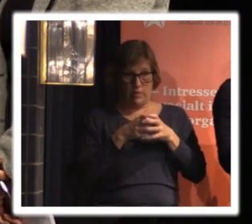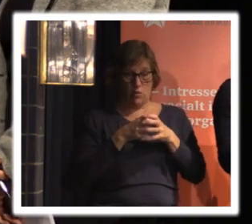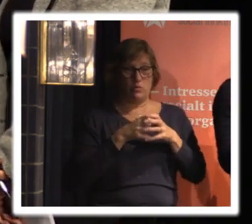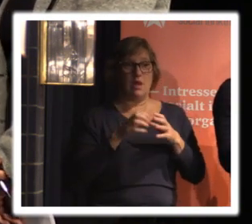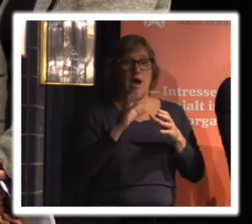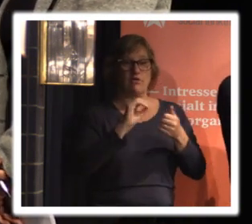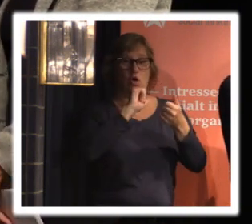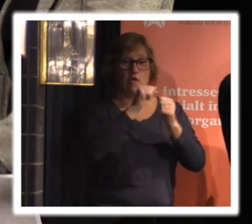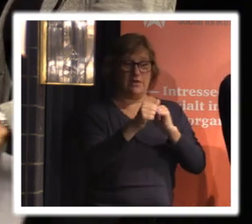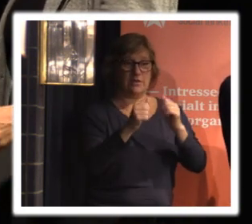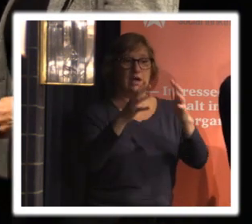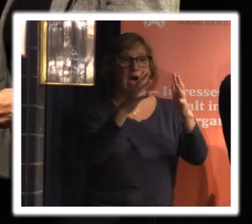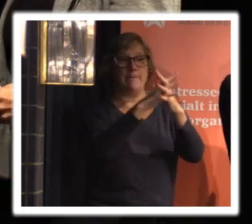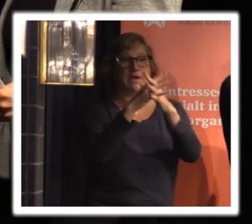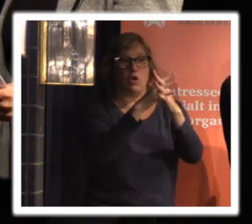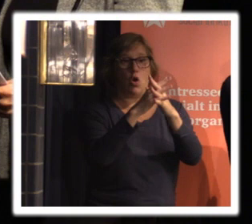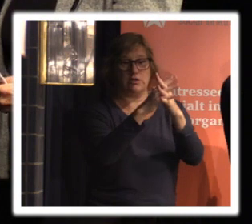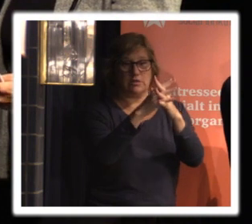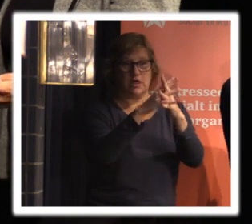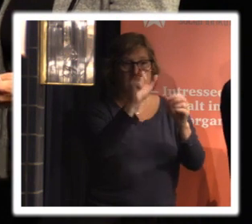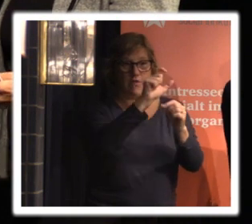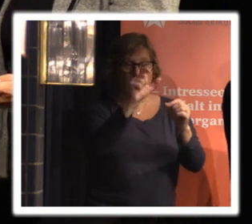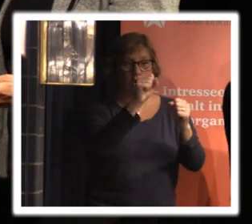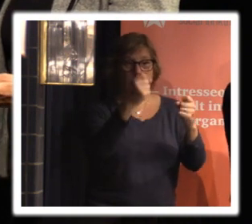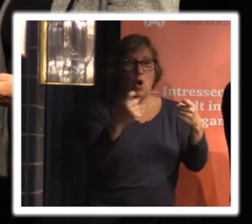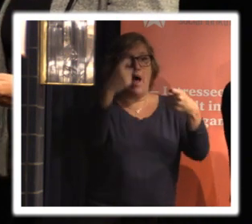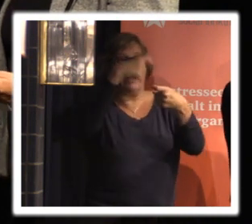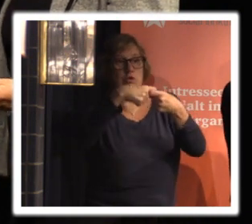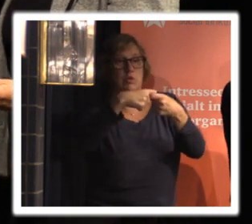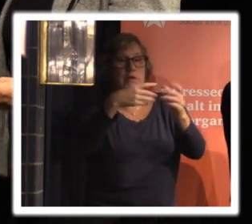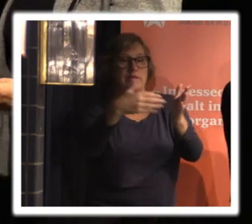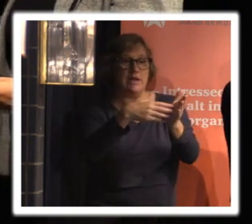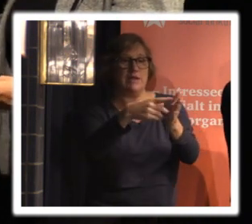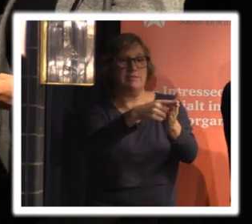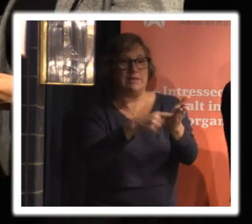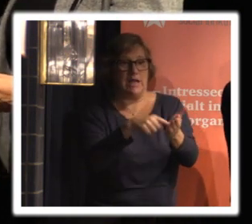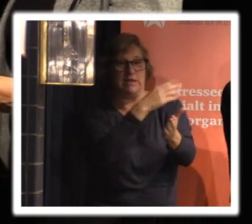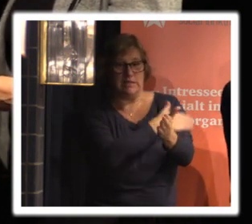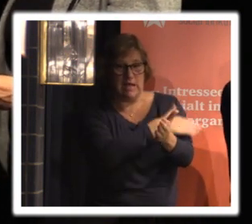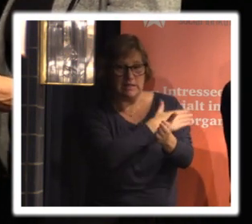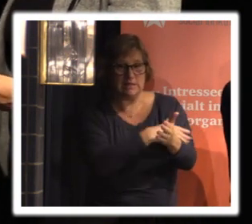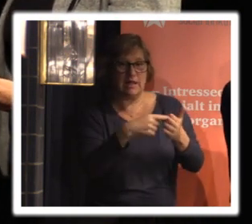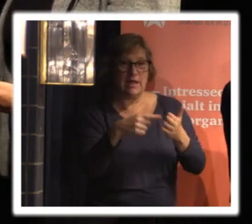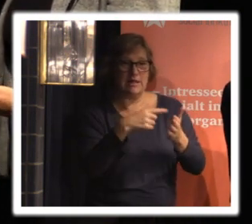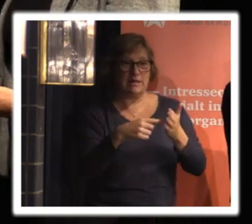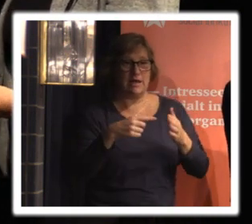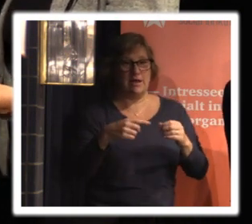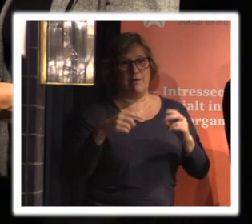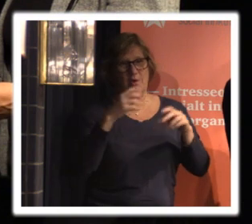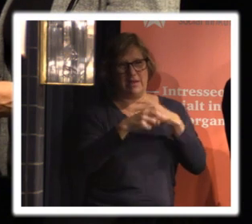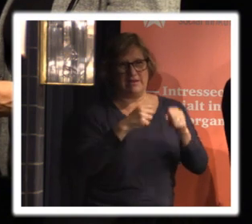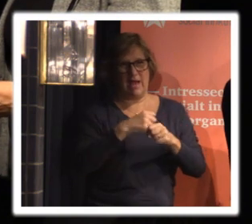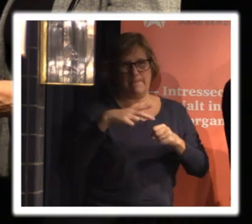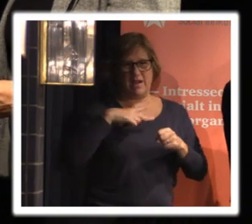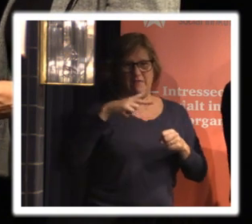amerikanska företag ska ansluta sig till en specifik specifik tjänst som heter Privacy Shield de